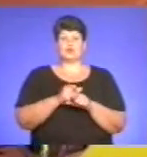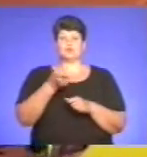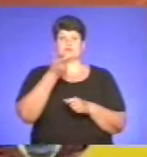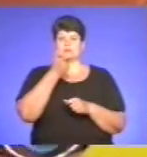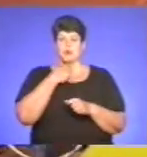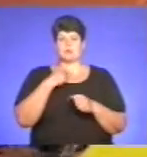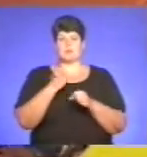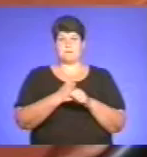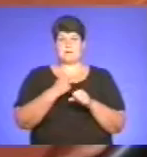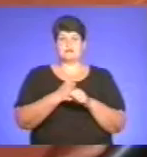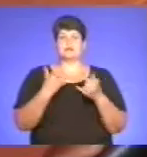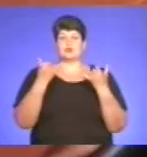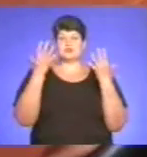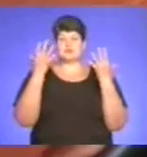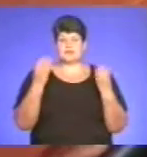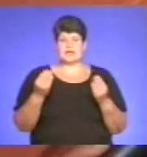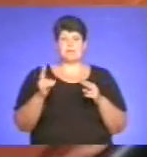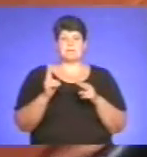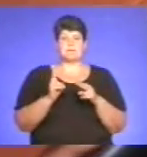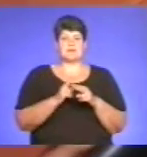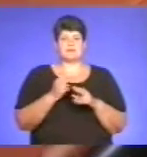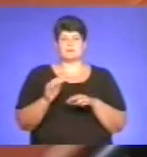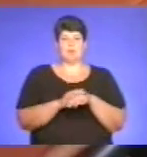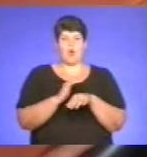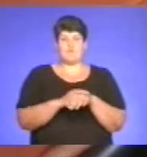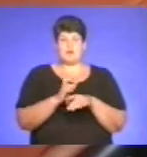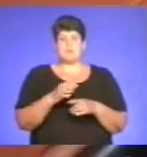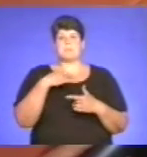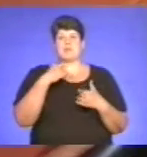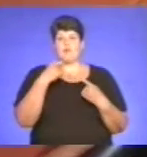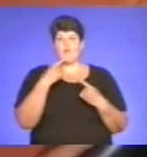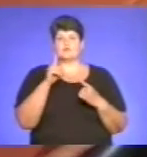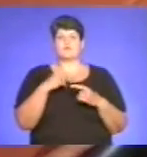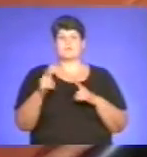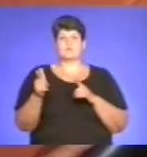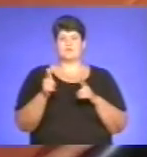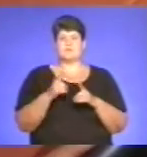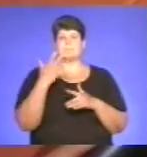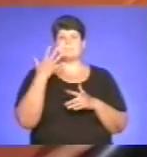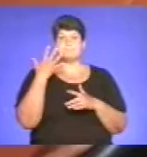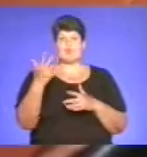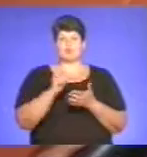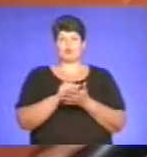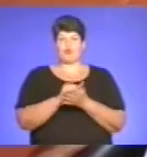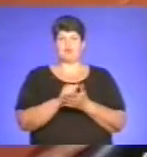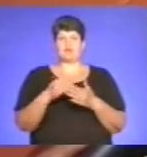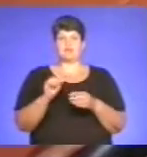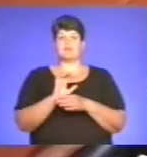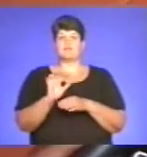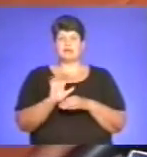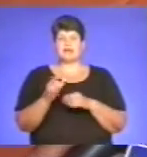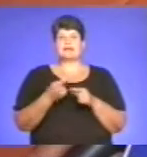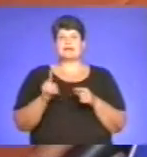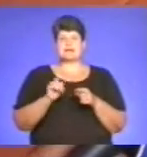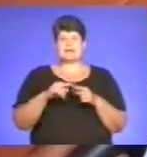потрібна праця. На сьогоднішній день без абсолютно якоїсь похвальби ми кажемо, що ми підготували п'ять друкованих видань, це враховуючи те, що